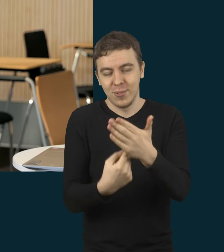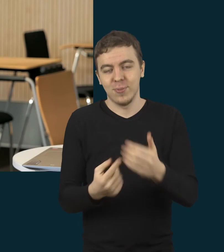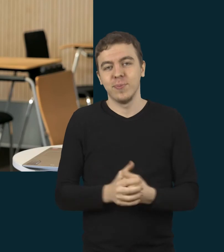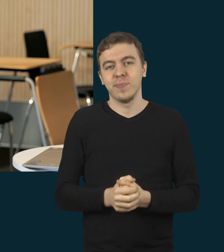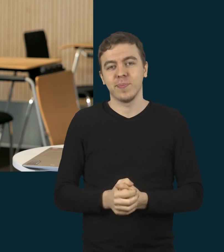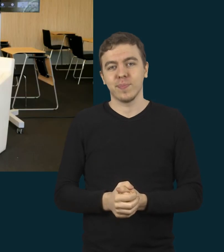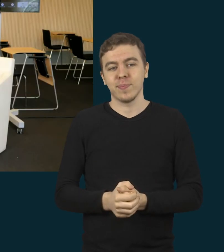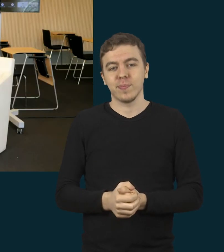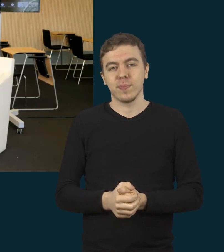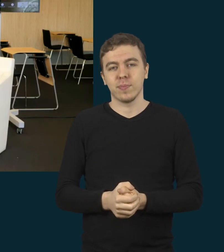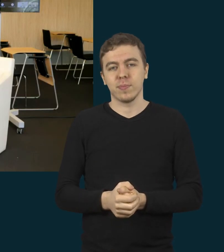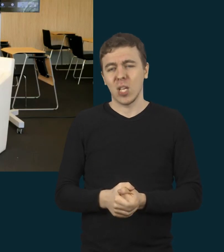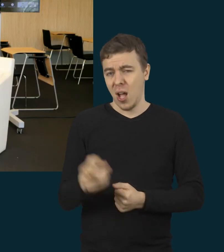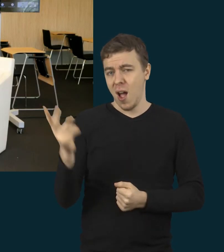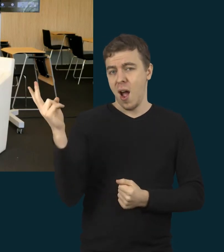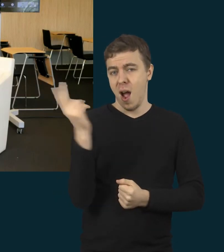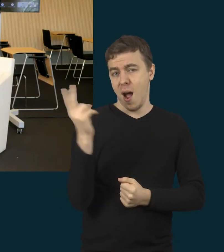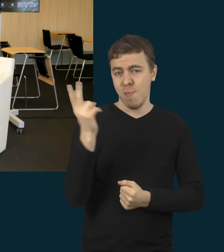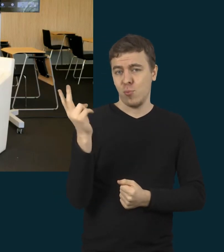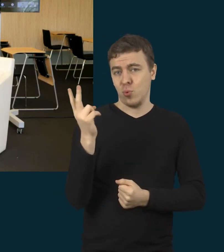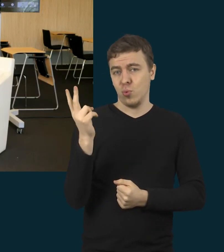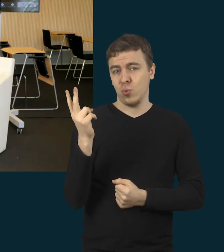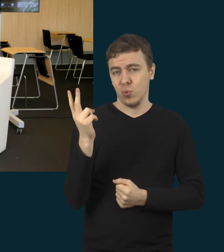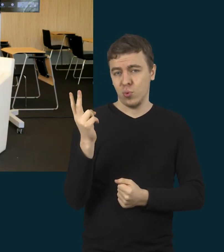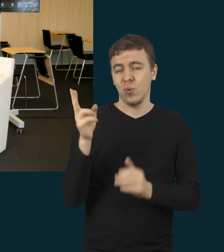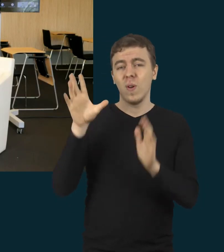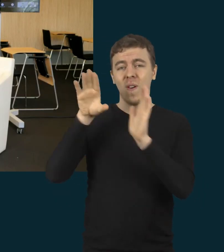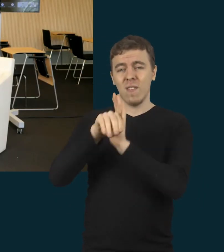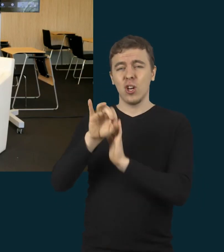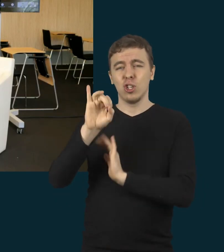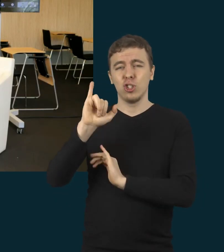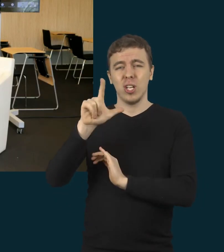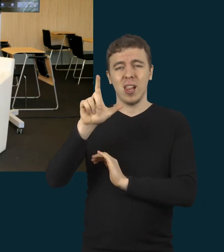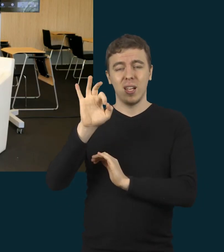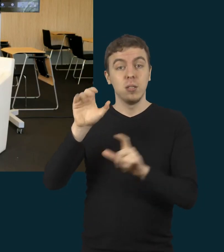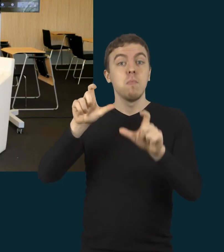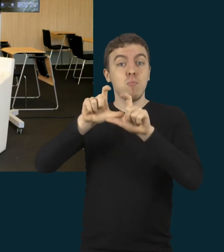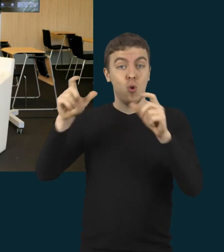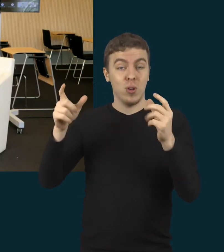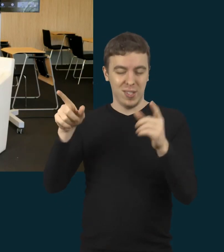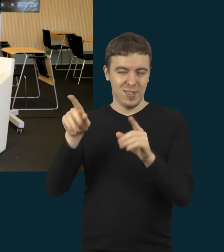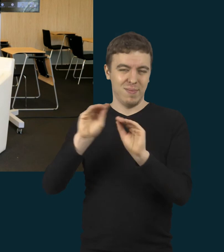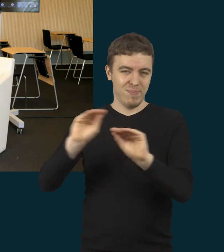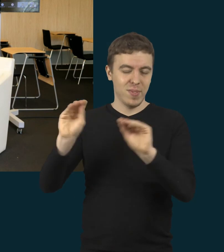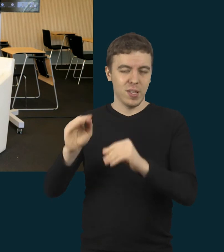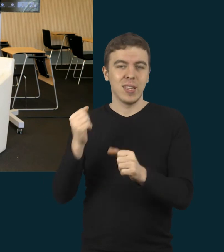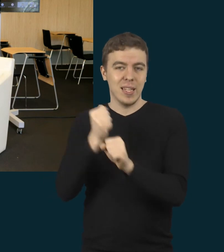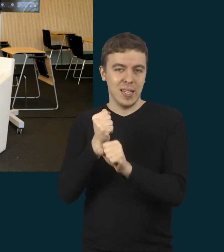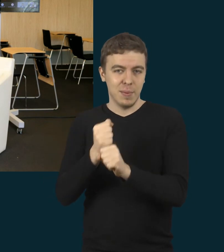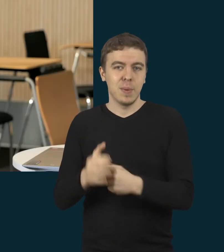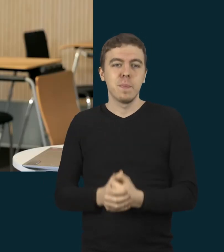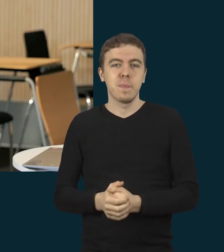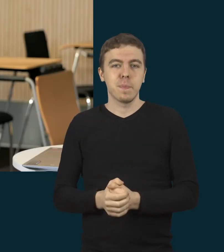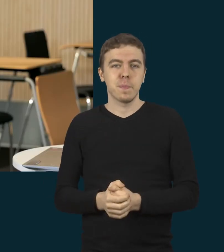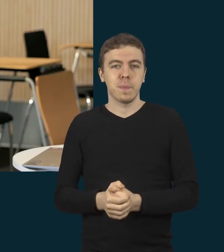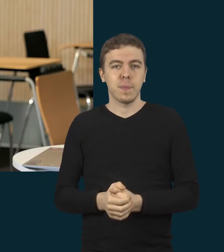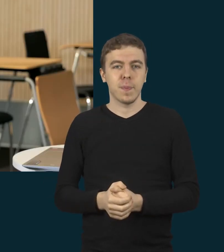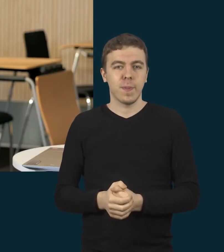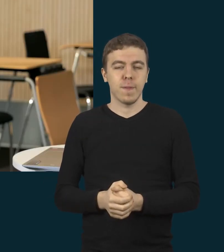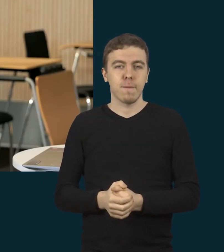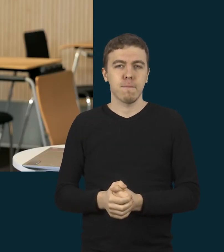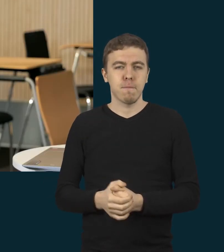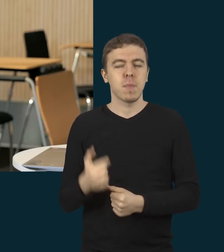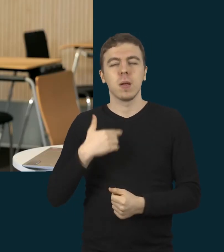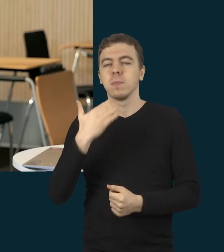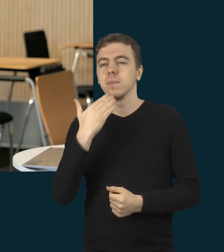Jūs abudai esate iš šilo mokyklos. Mano klausimas būtų ar būtent nuo